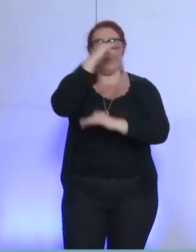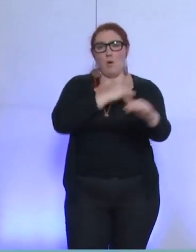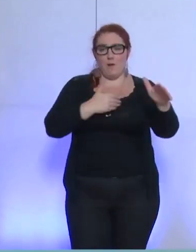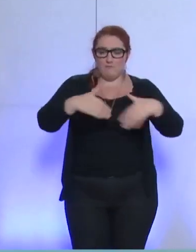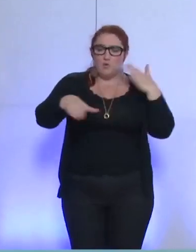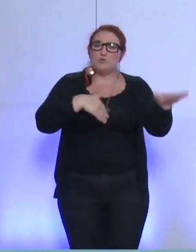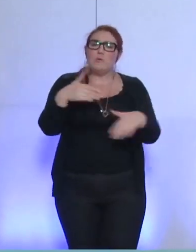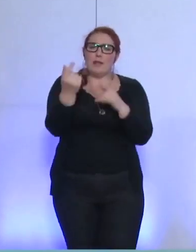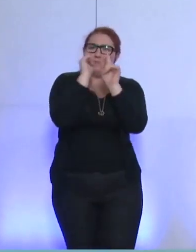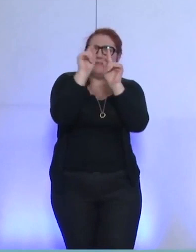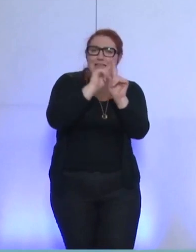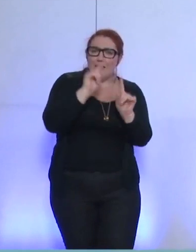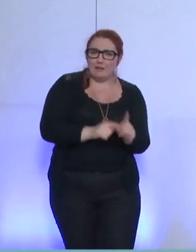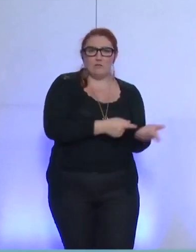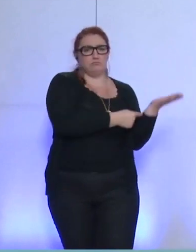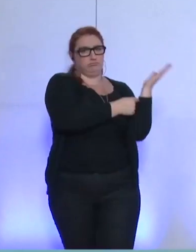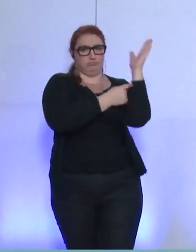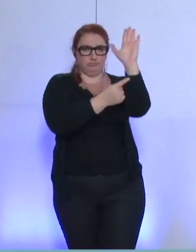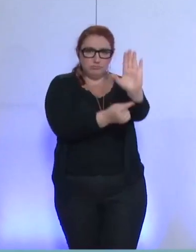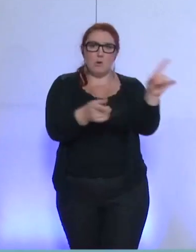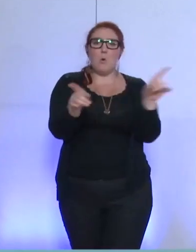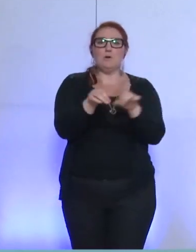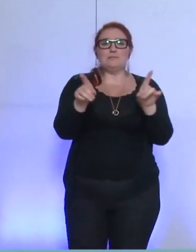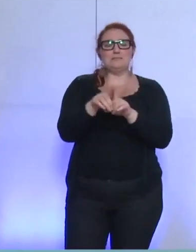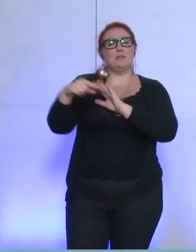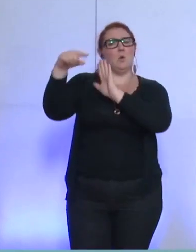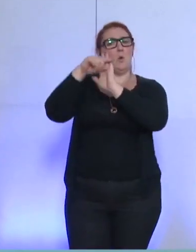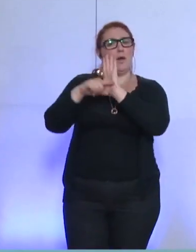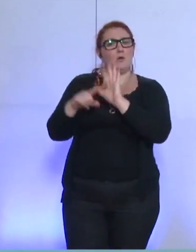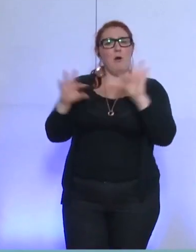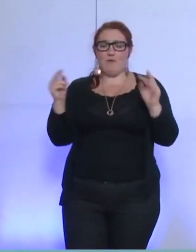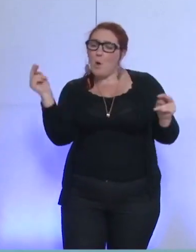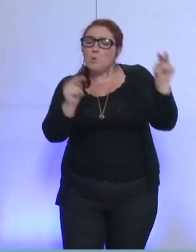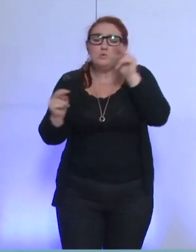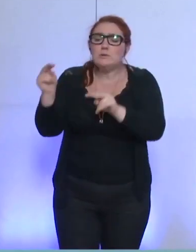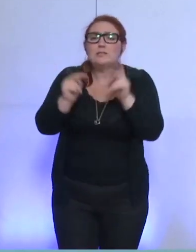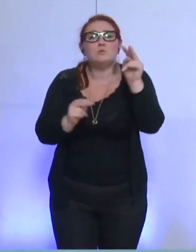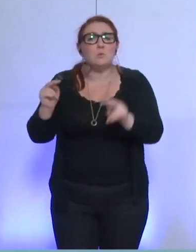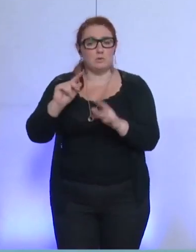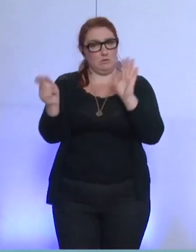et sur le règlement de consultation, donc, en juillet 2013.